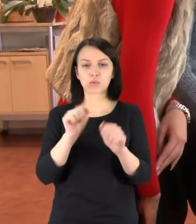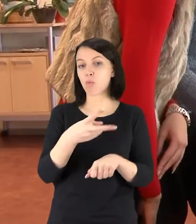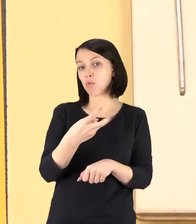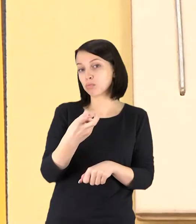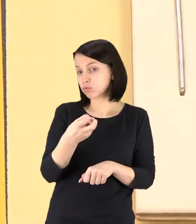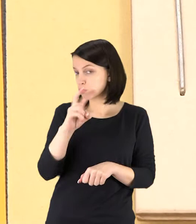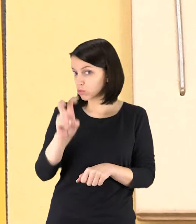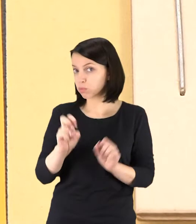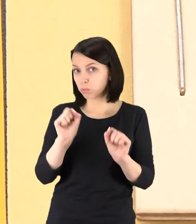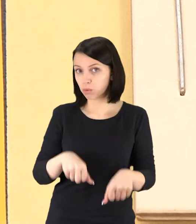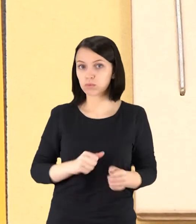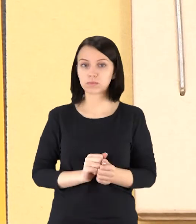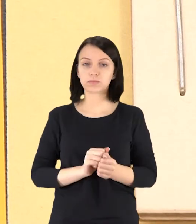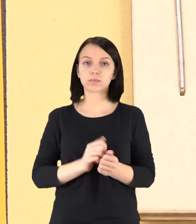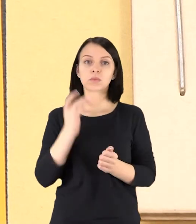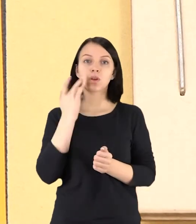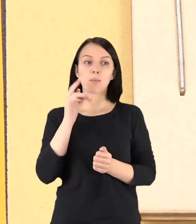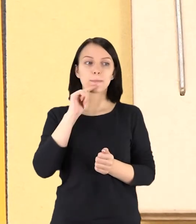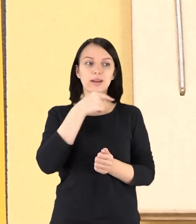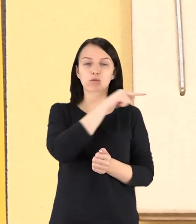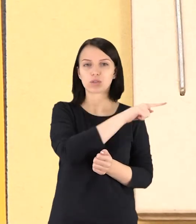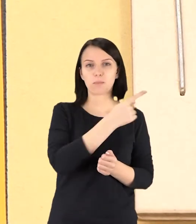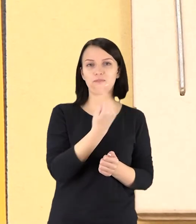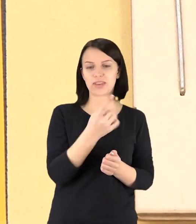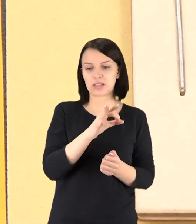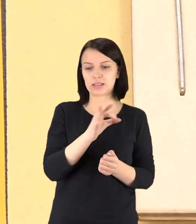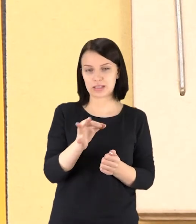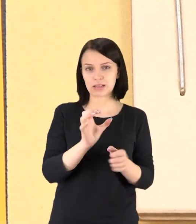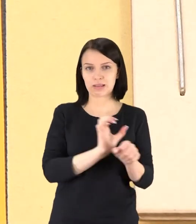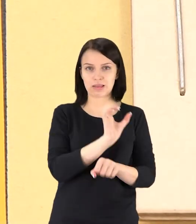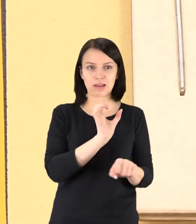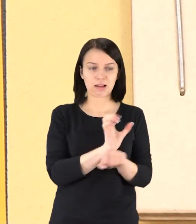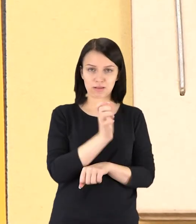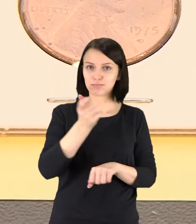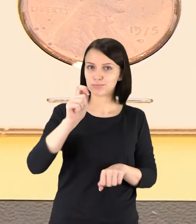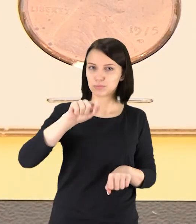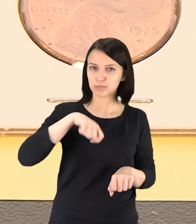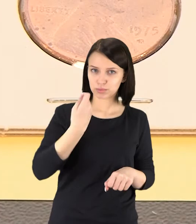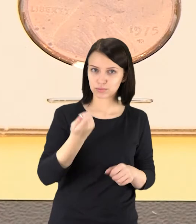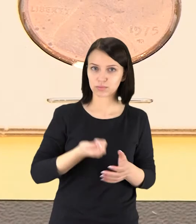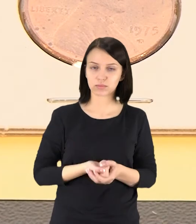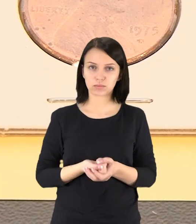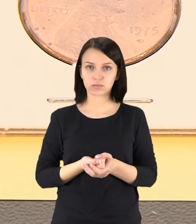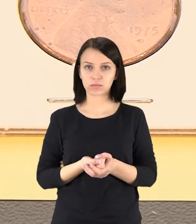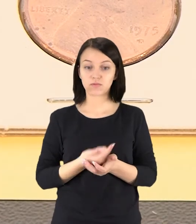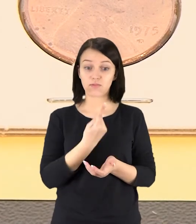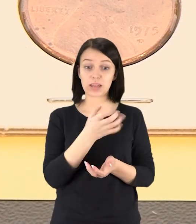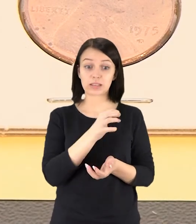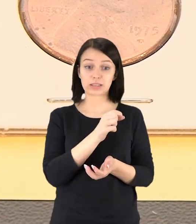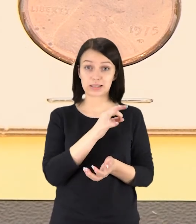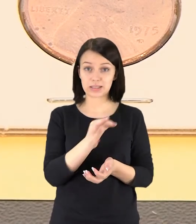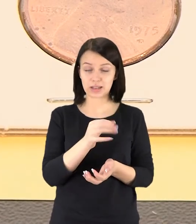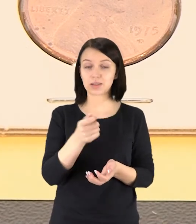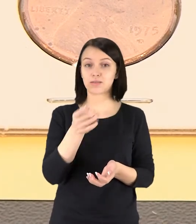siekti ir keli šimtus dolerių. Už tai Amerikos ekonomikai vienas centas dėl savo mažos vertės, kuria kelius kart virš jie nukaldinimo